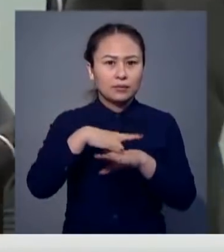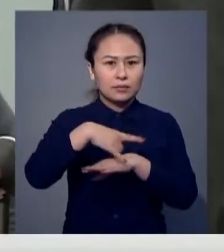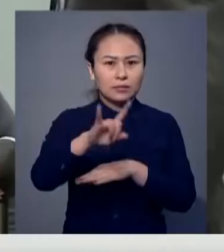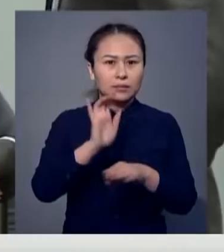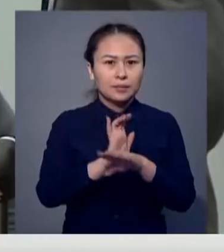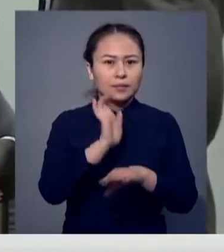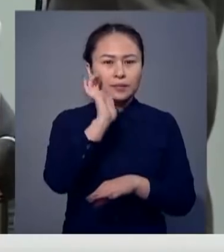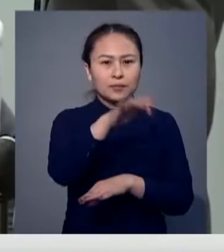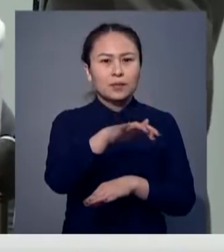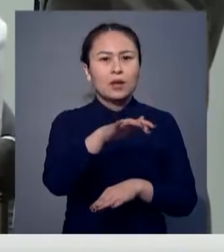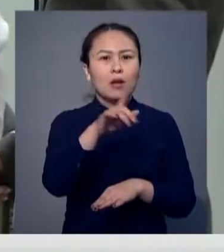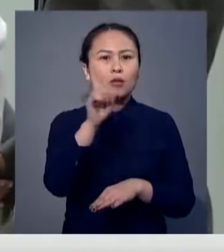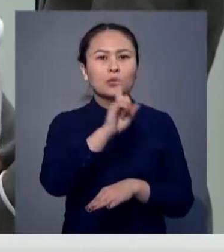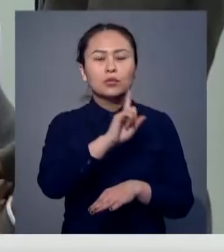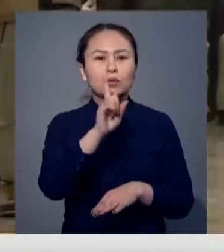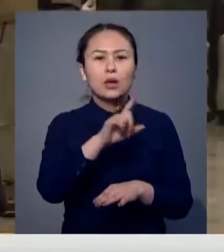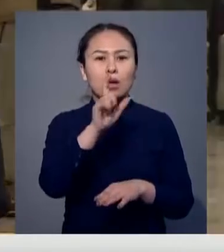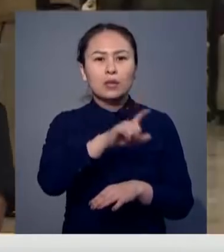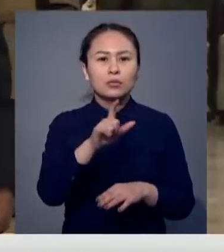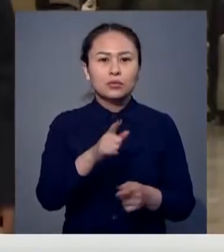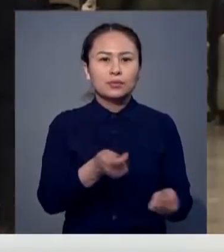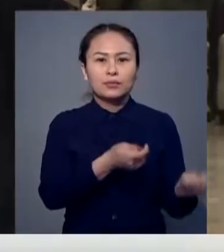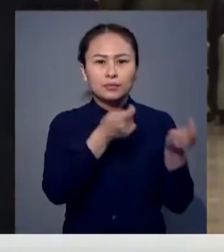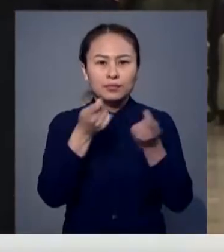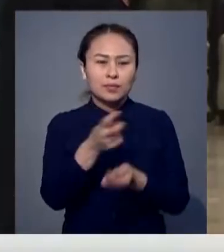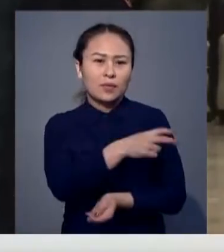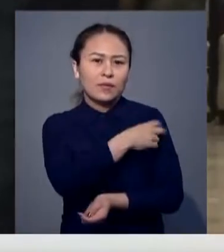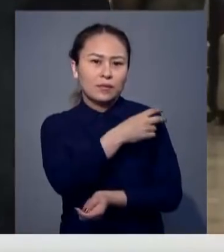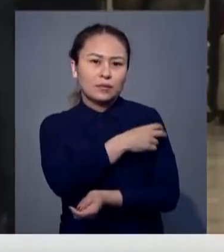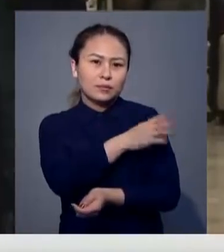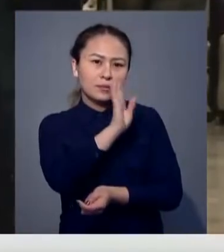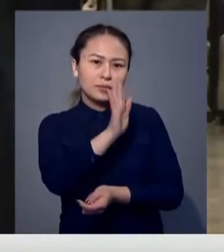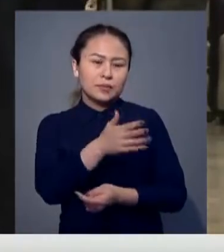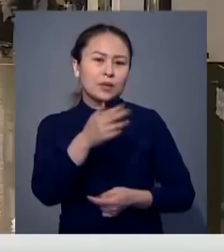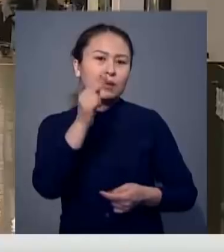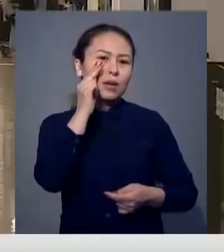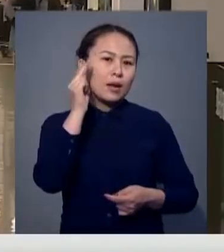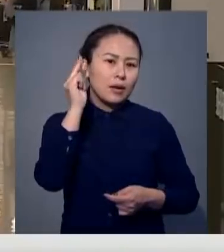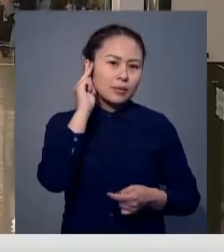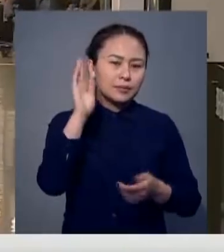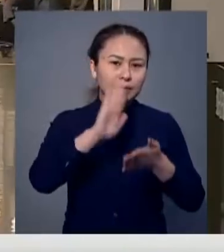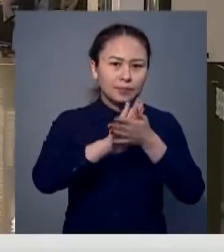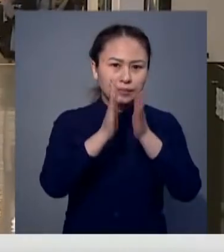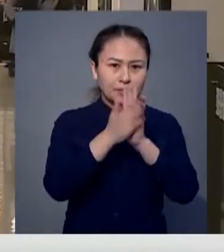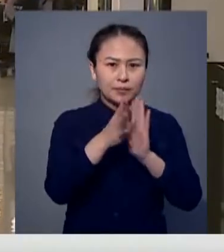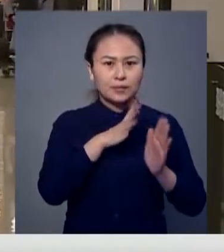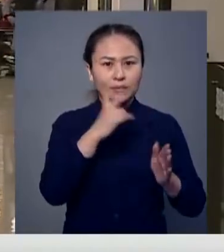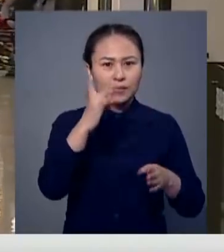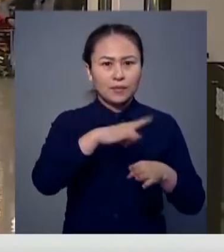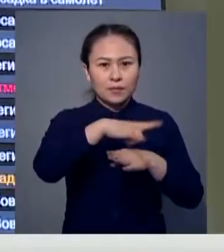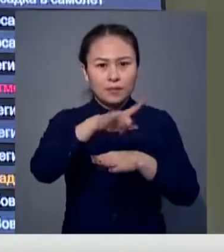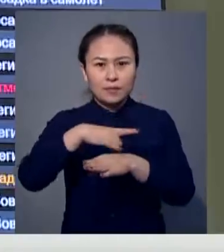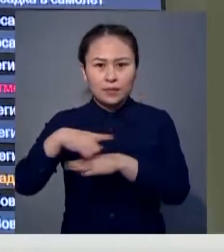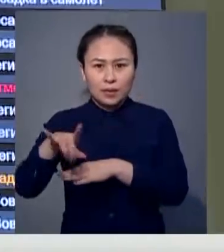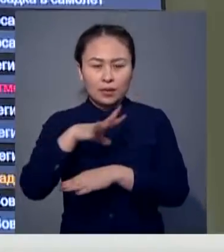аттандырлады. Сапарға жыл өшілерді алып жүретін дәргерлер қоса жіберледі. Қытай тарап мен келісім бойынша, екі ұшақпен